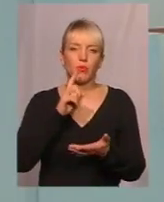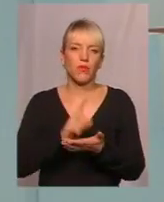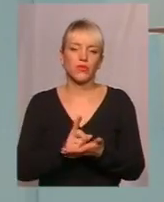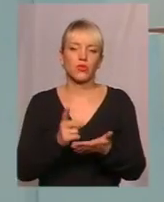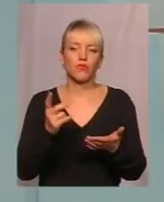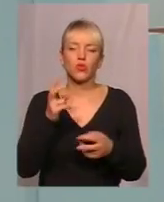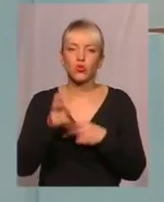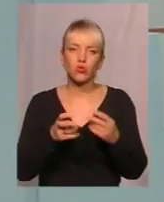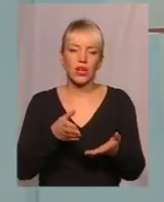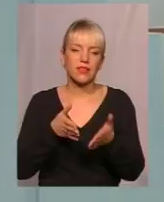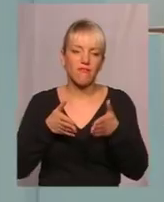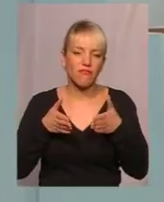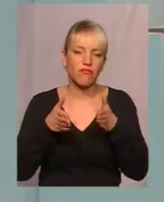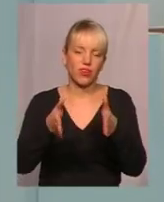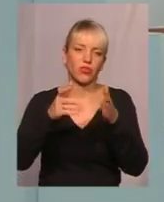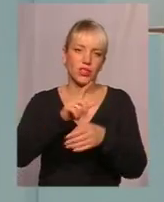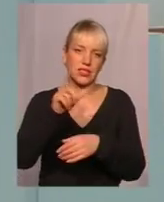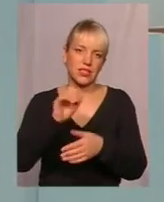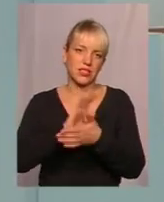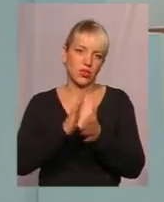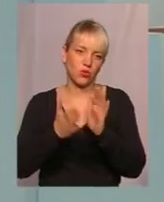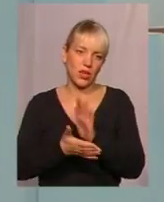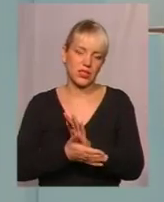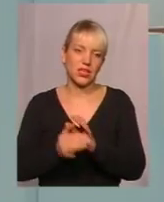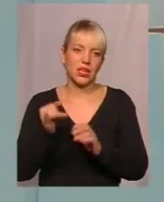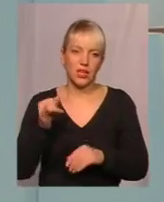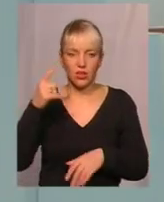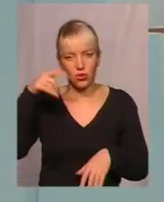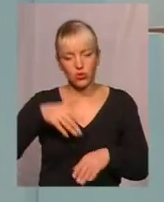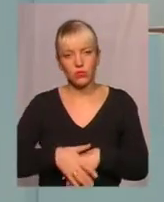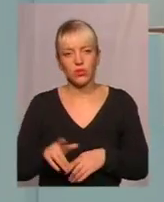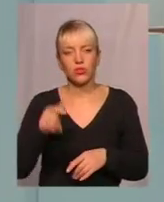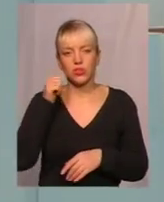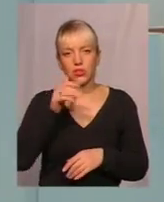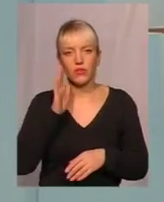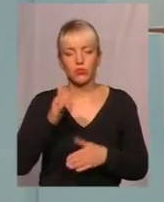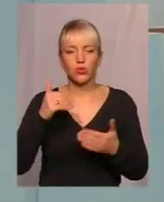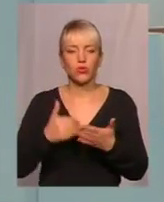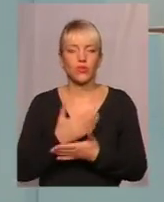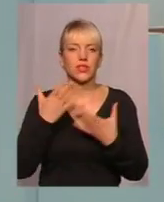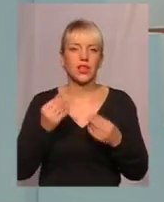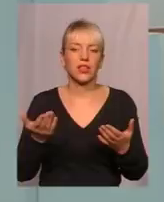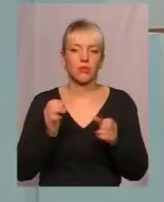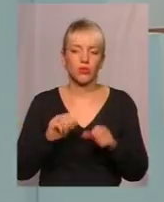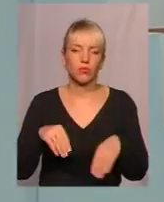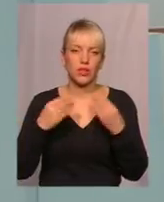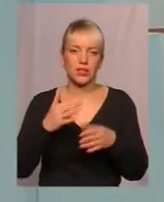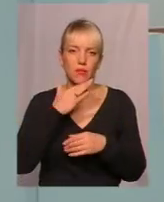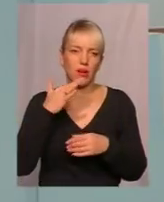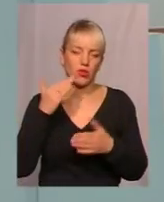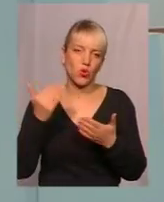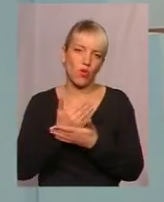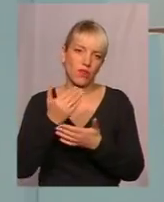виходів з ситуації і розуміти, що завтра буде новий день, який може принести дуже багато нових